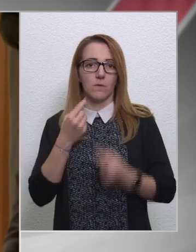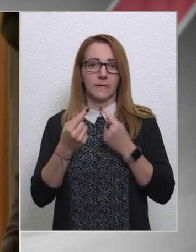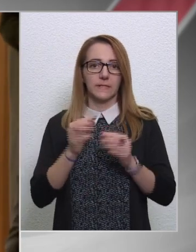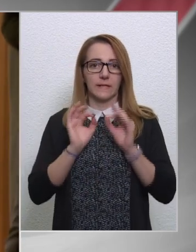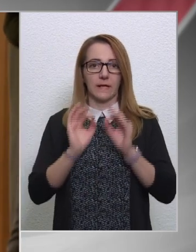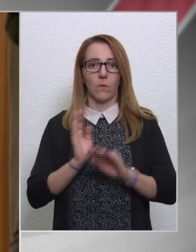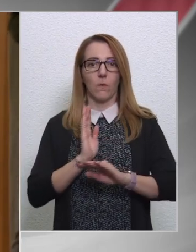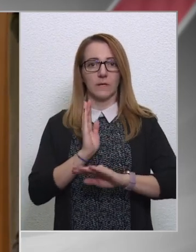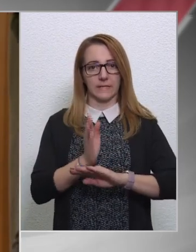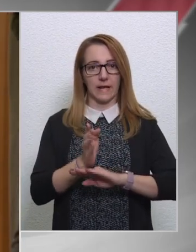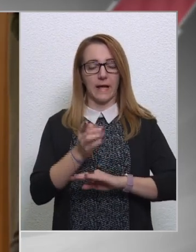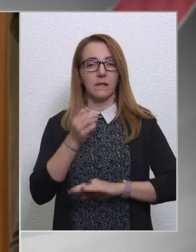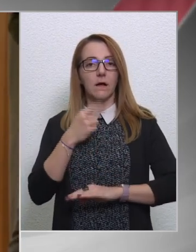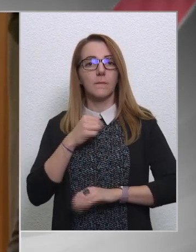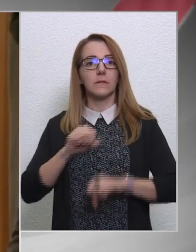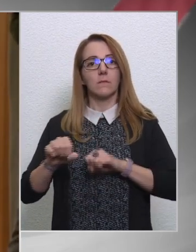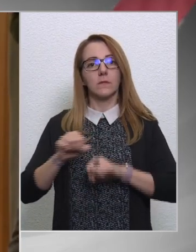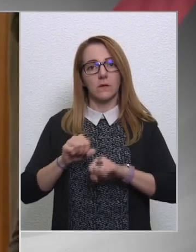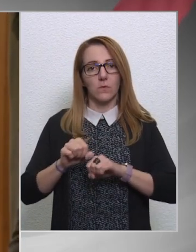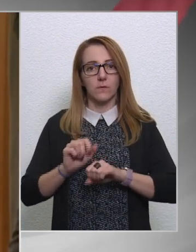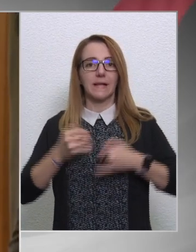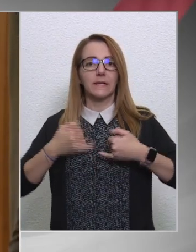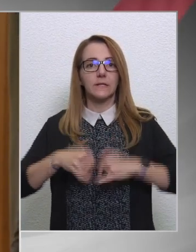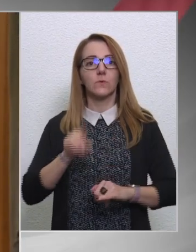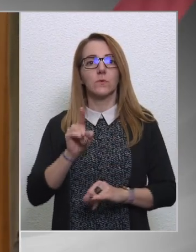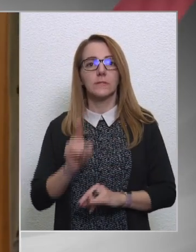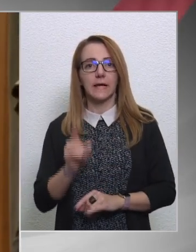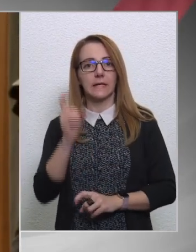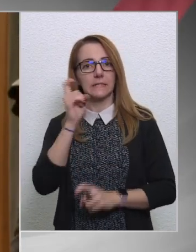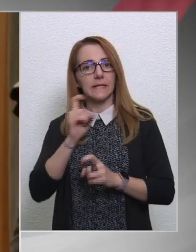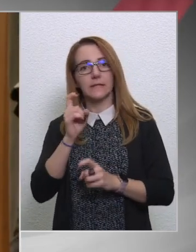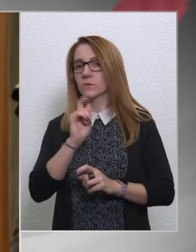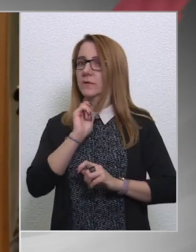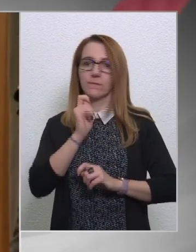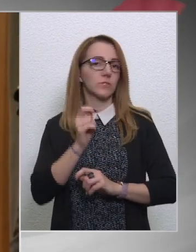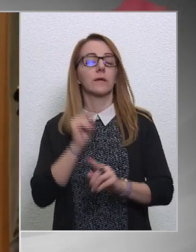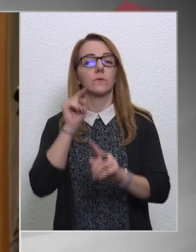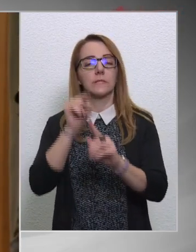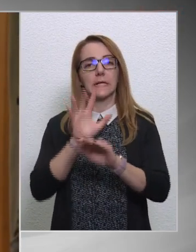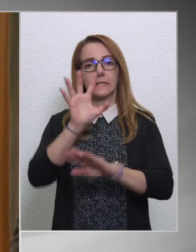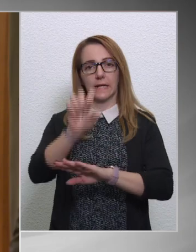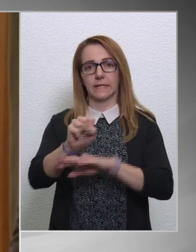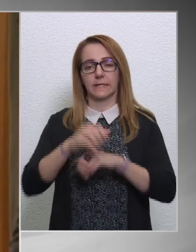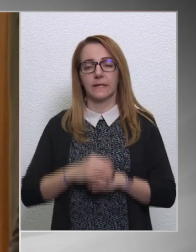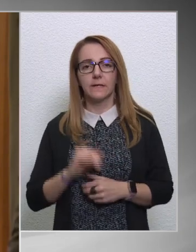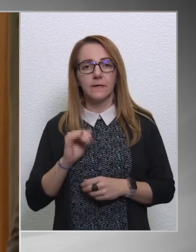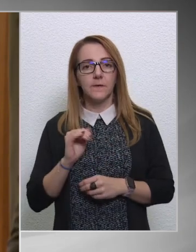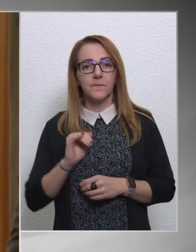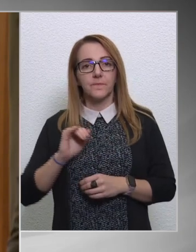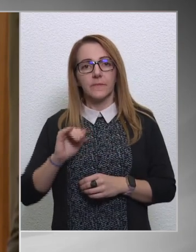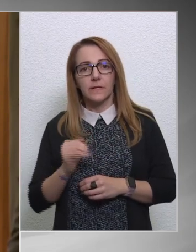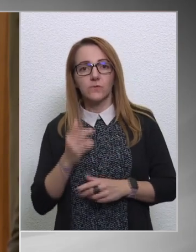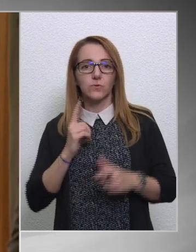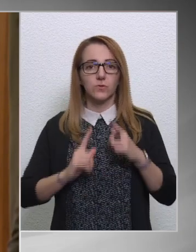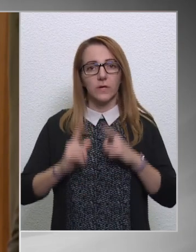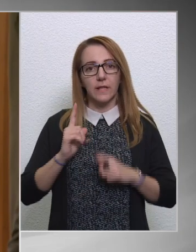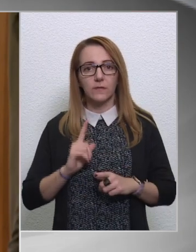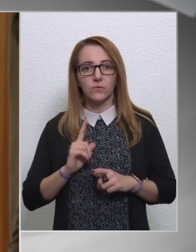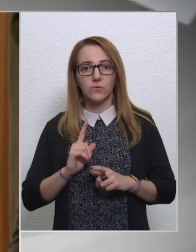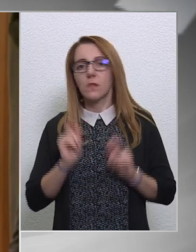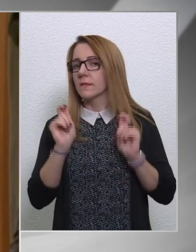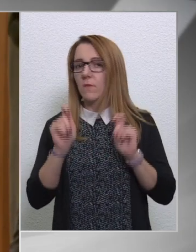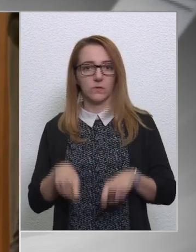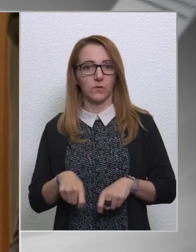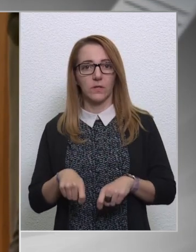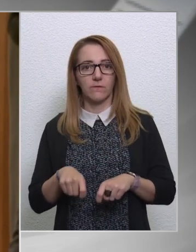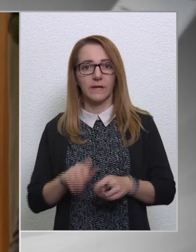jó az irány, amit a magyar kormány elindult, de szerintük nem sikerült célba érni, illetve, hogy sajnálatosan nem hajtottak